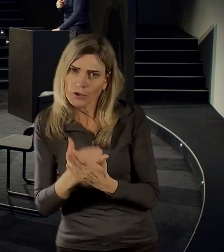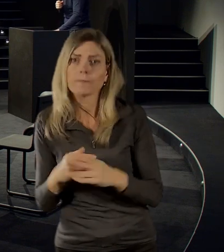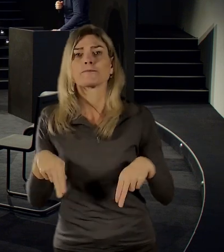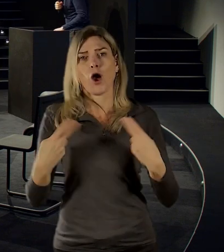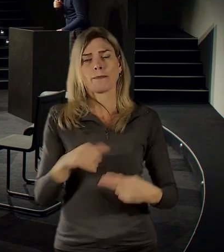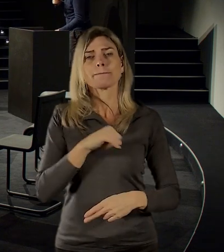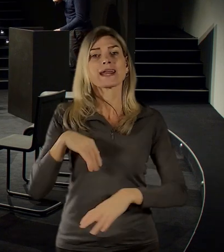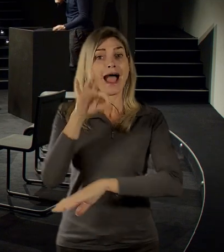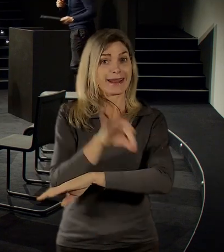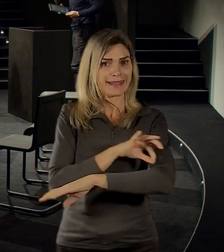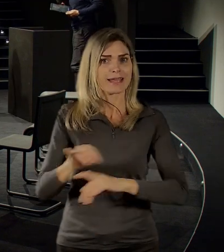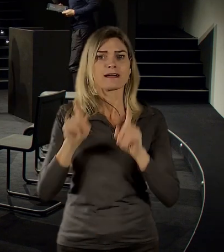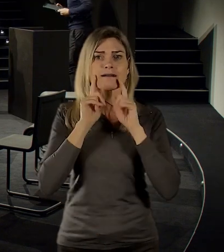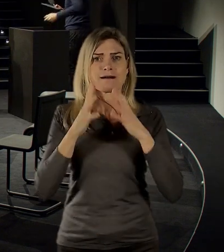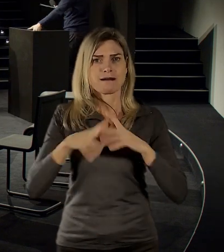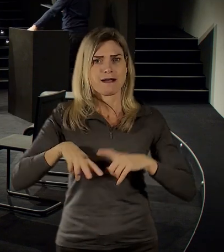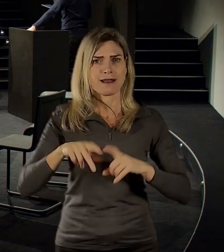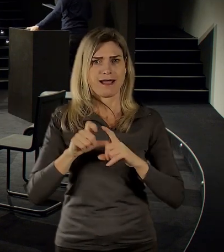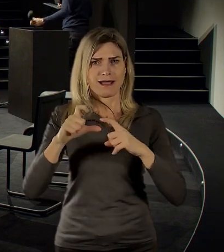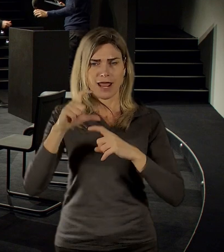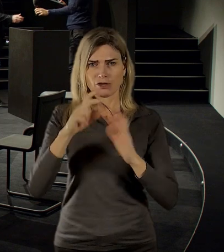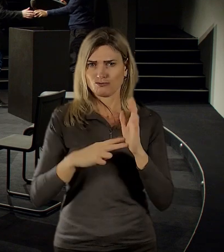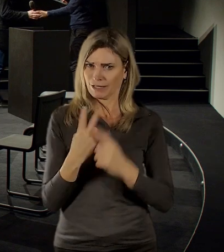Hradečný, dobrý den, já vás tady vítám. Dobrý den.